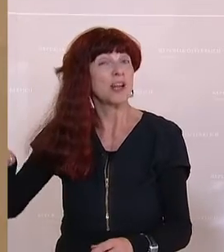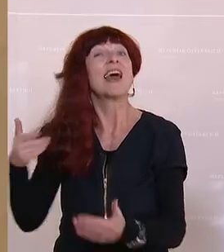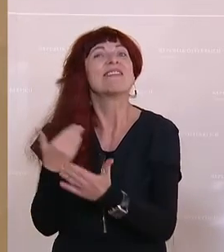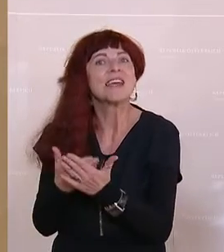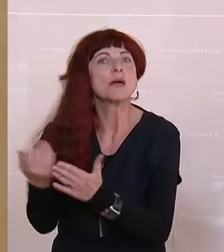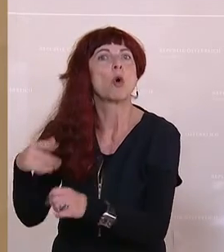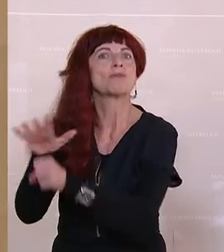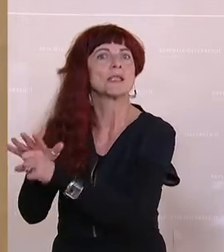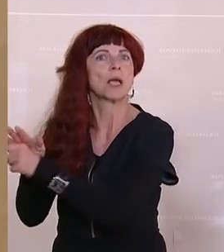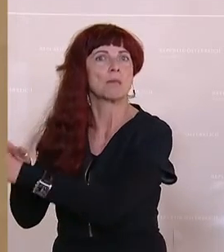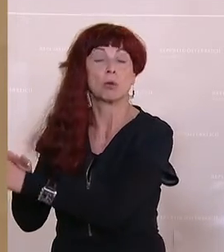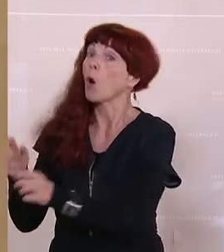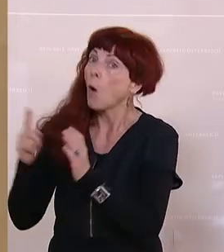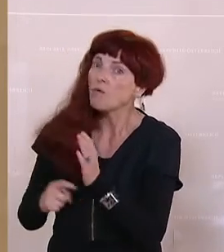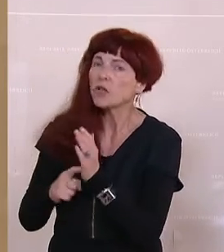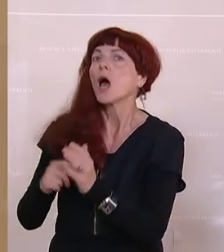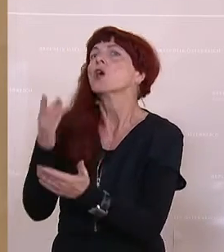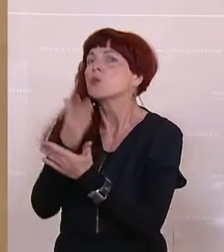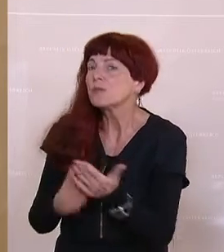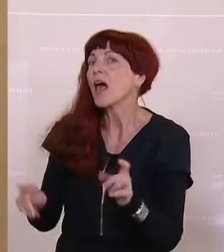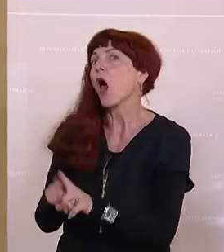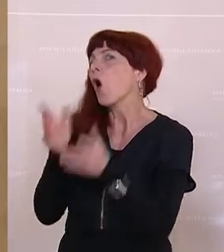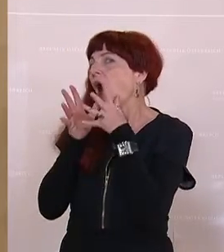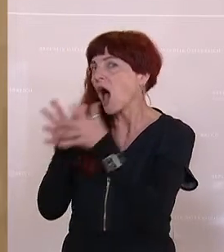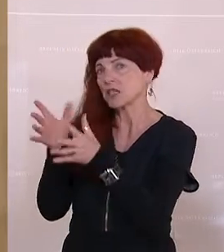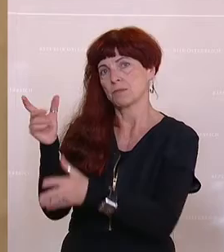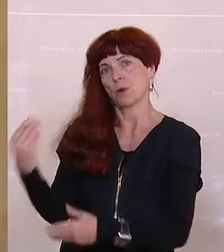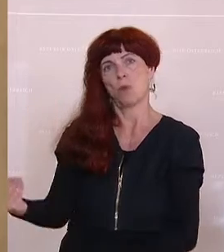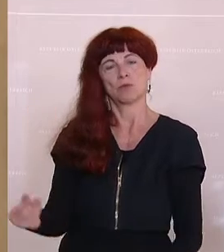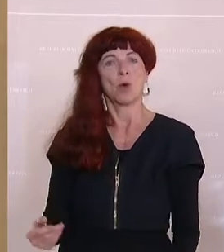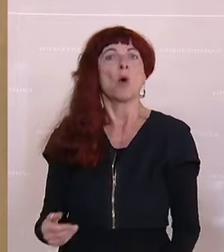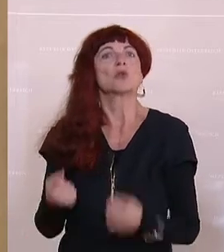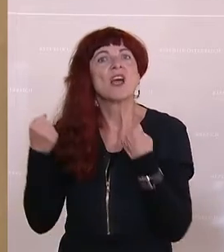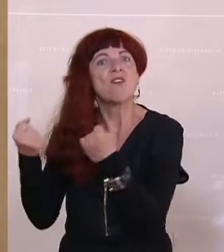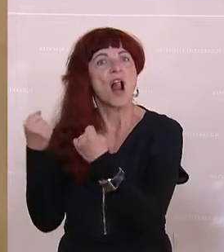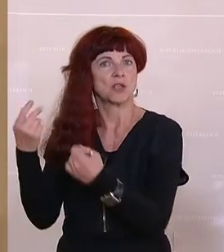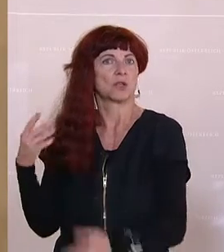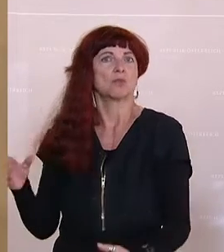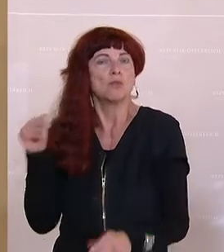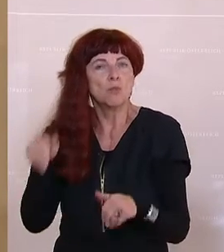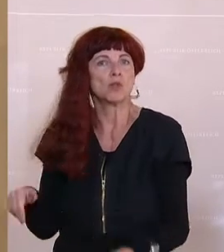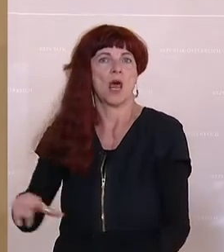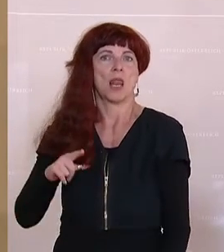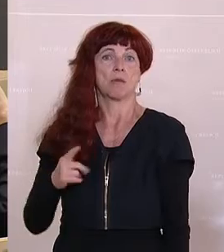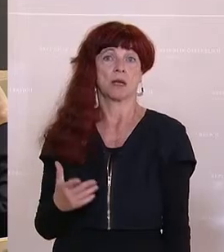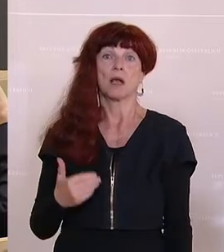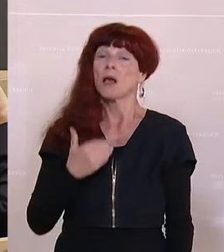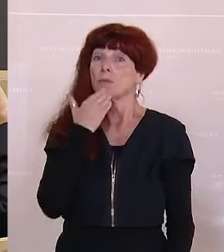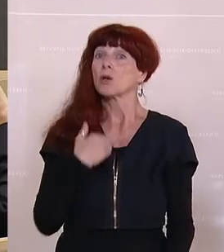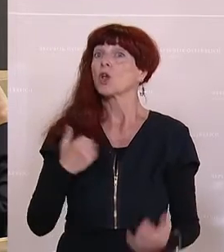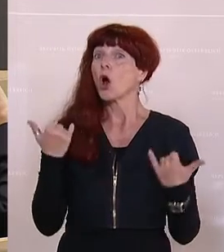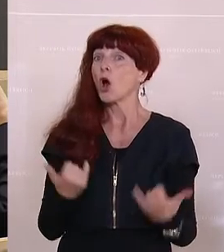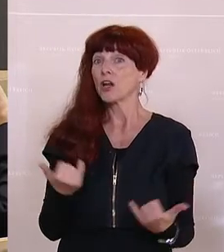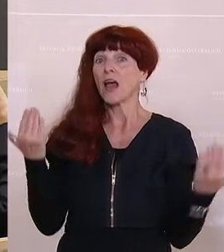ausgesetzt werden. Zum Teil auch Hass und Gewalt, viel zu viel. Jetzt möchte ich auch erinnern und etwas, heute Abend, heute